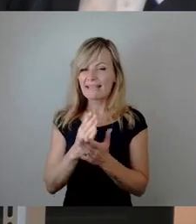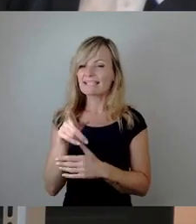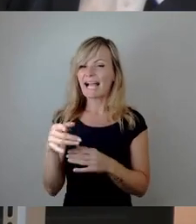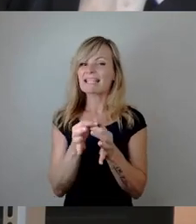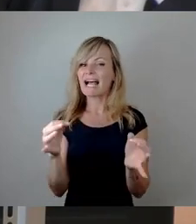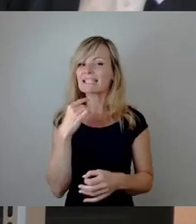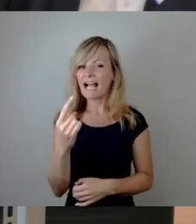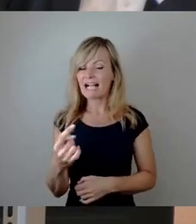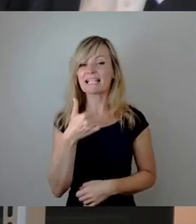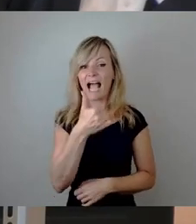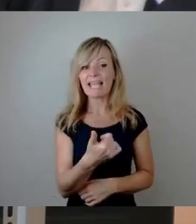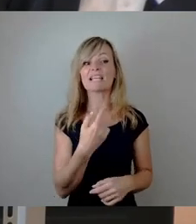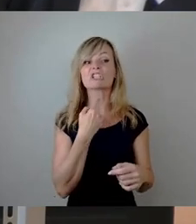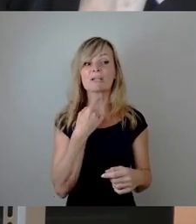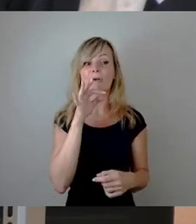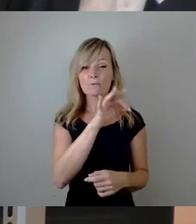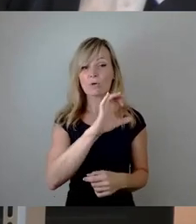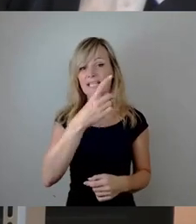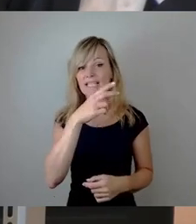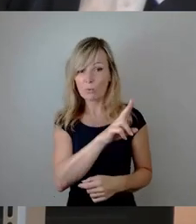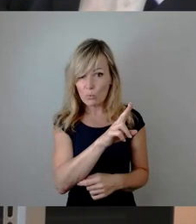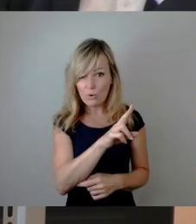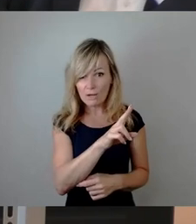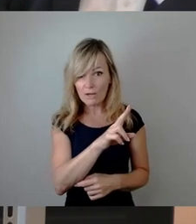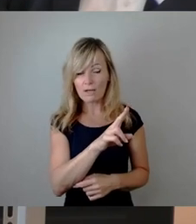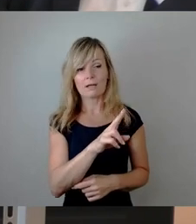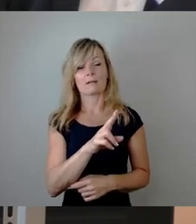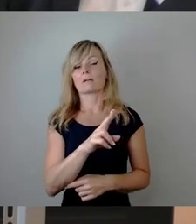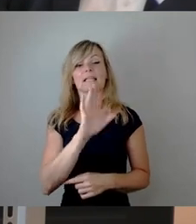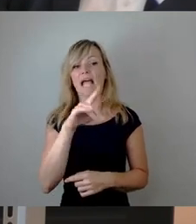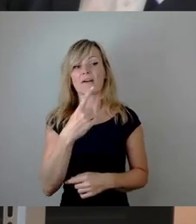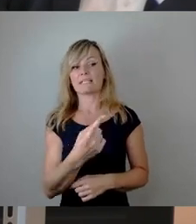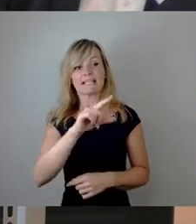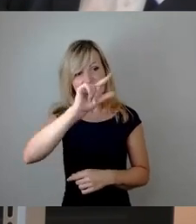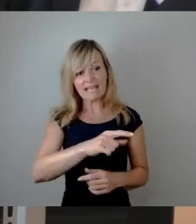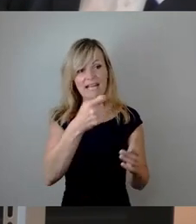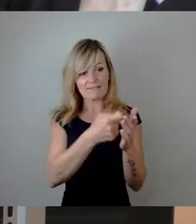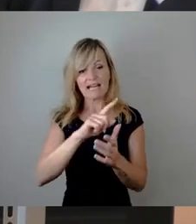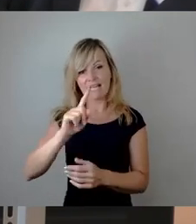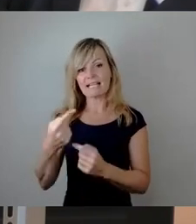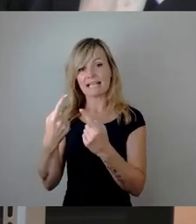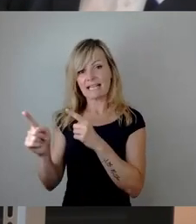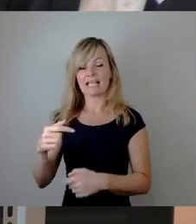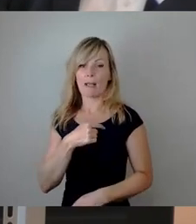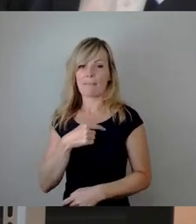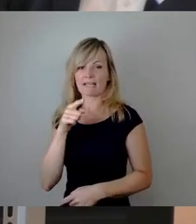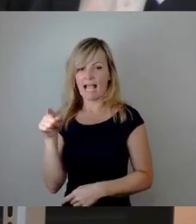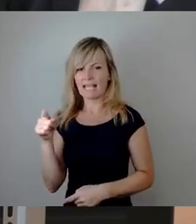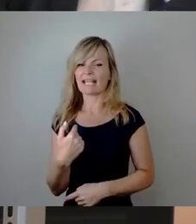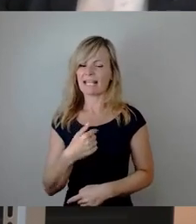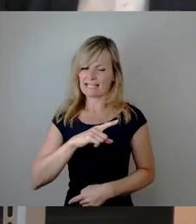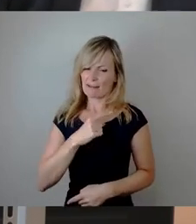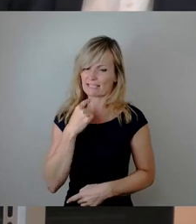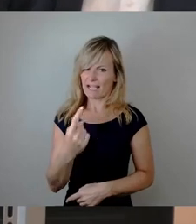eine Stimme für die CDU darf nicht einen viel geringeren Wert haben, als die für eine andere Partei. Das sage ich jetzt an der Stelle mal.